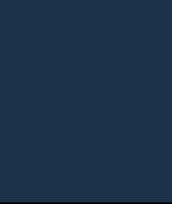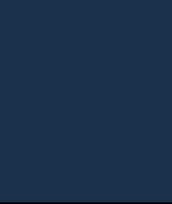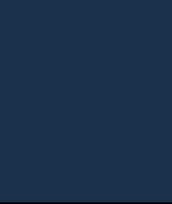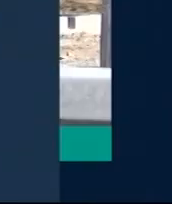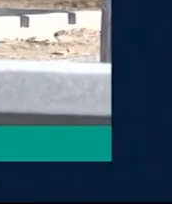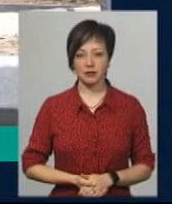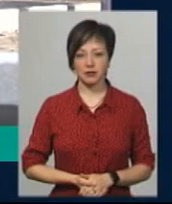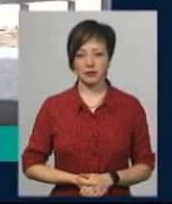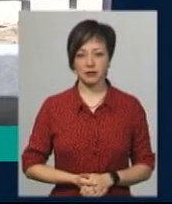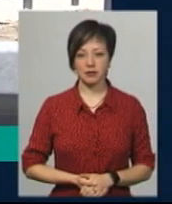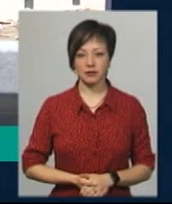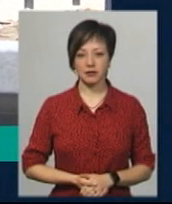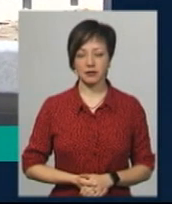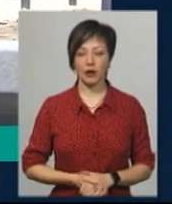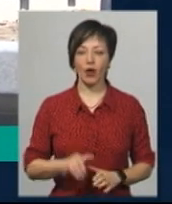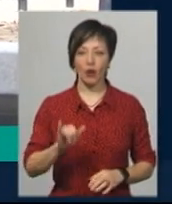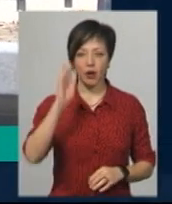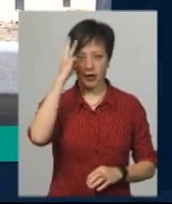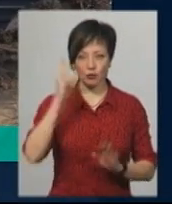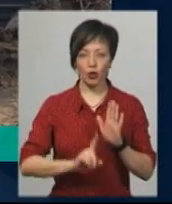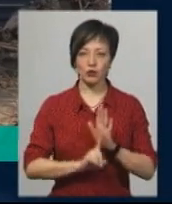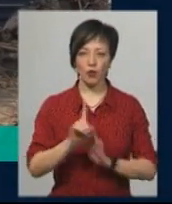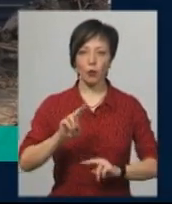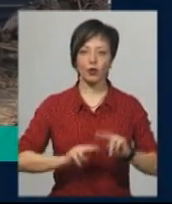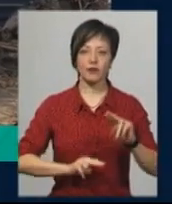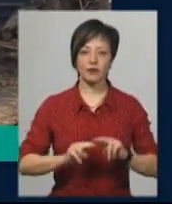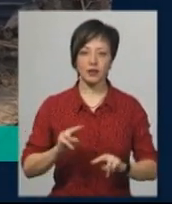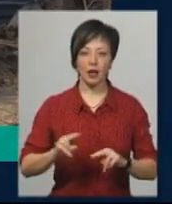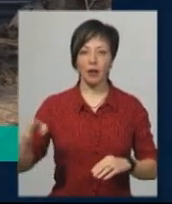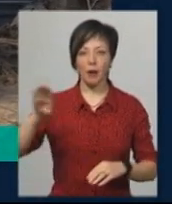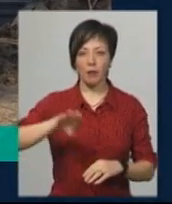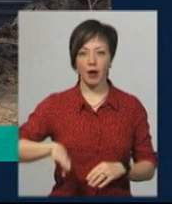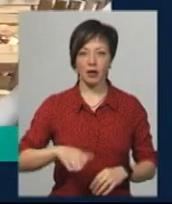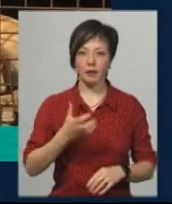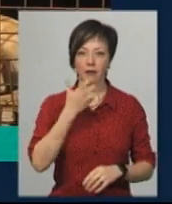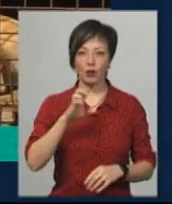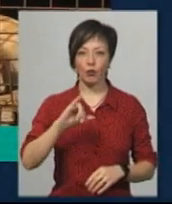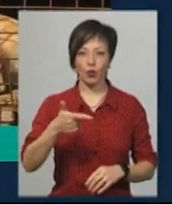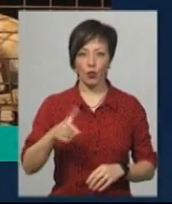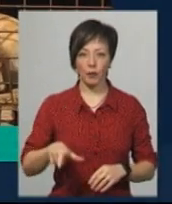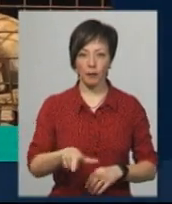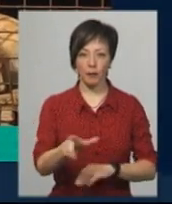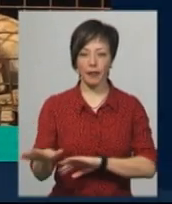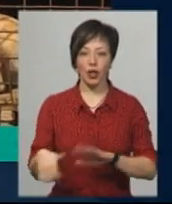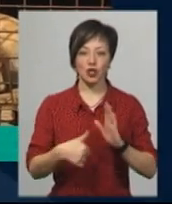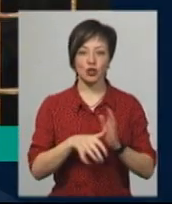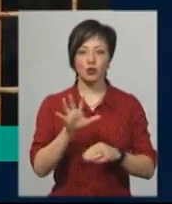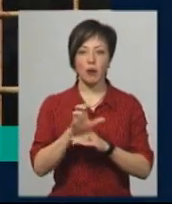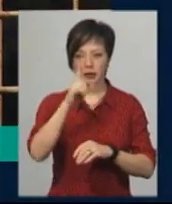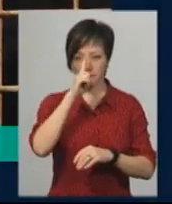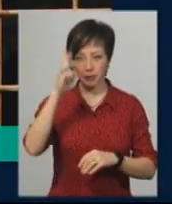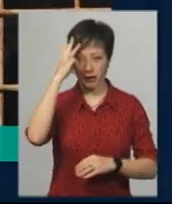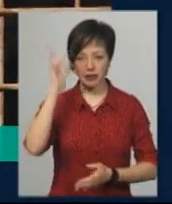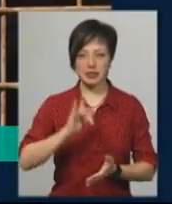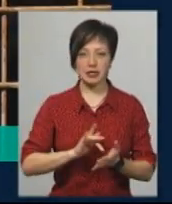Музика У Хмельницькому розпочали будівництво на березі Південного Бугу. Шість собак за місяць у Хмельницькому